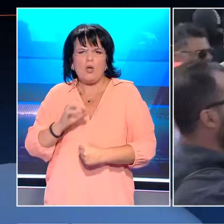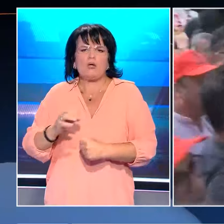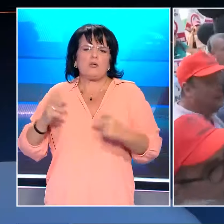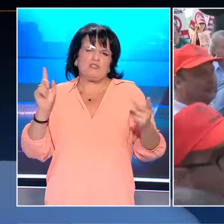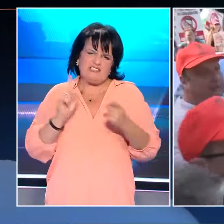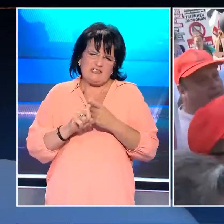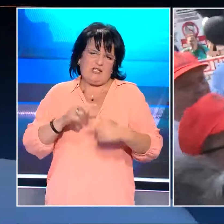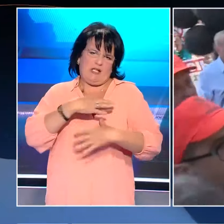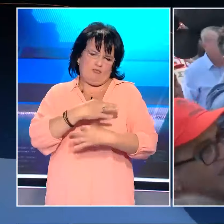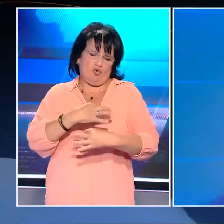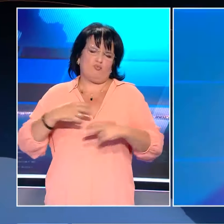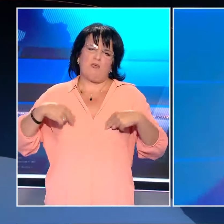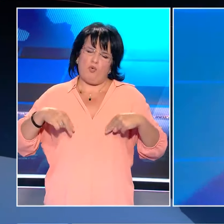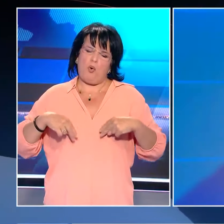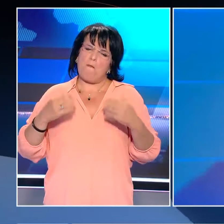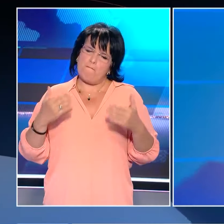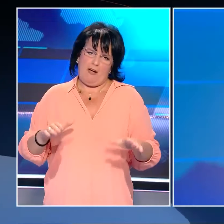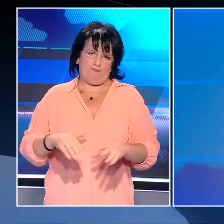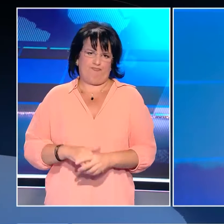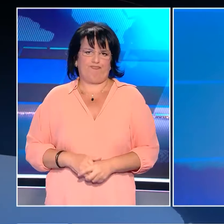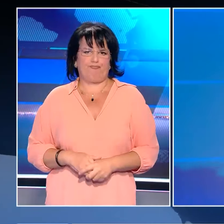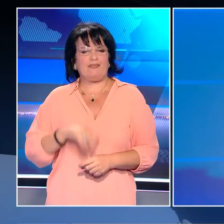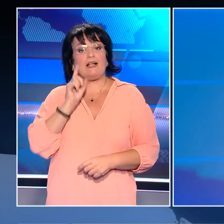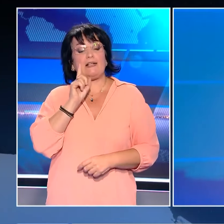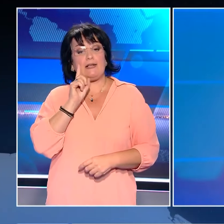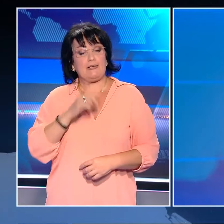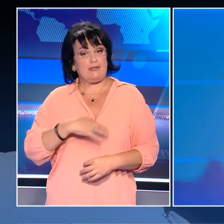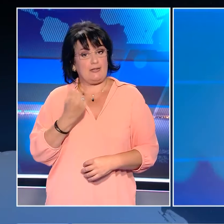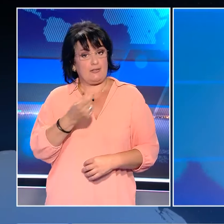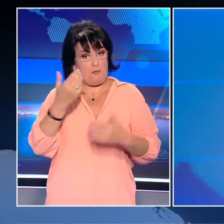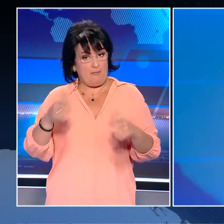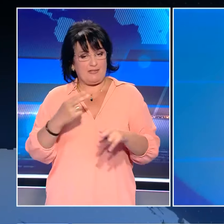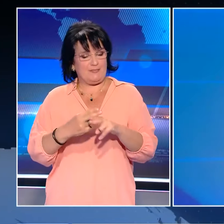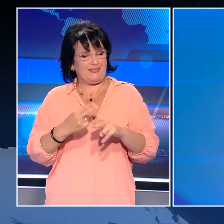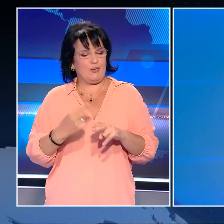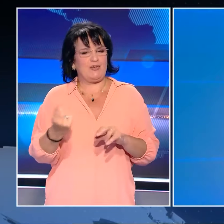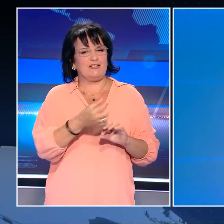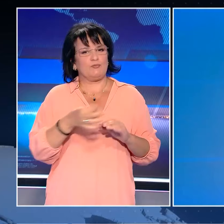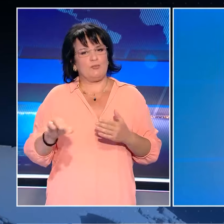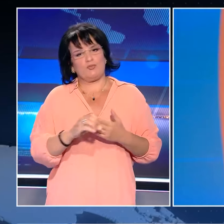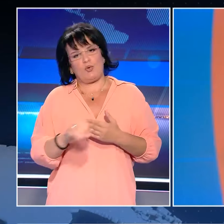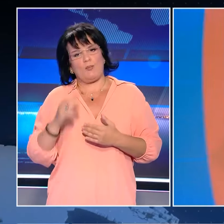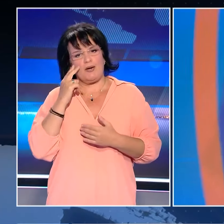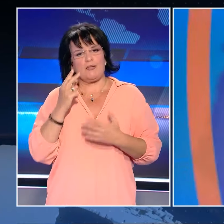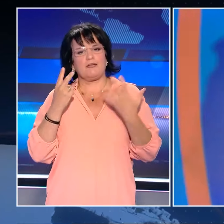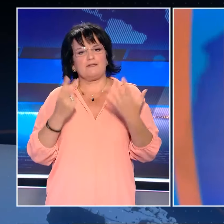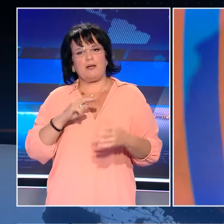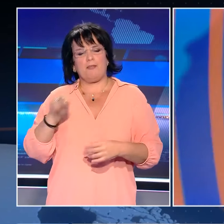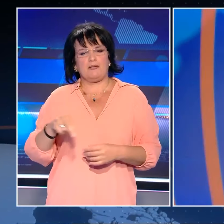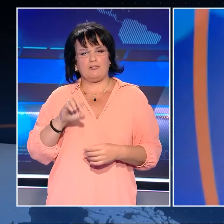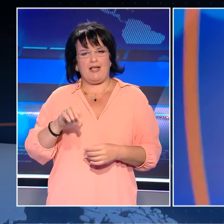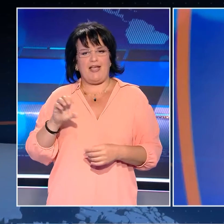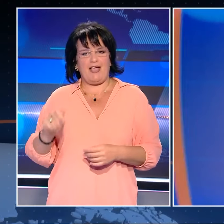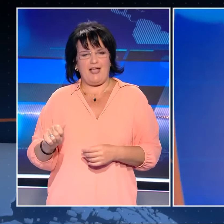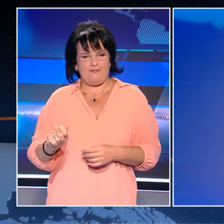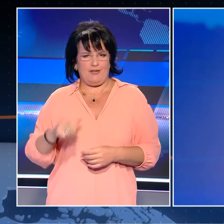συναντήθηκε με τον Υπουργό. Στο σημείο αυτό το δελτίο μας ολοκληρώθηκε. Αναλυτικά όλες οι ειδήσεις της ημέρα στο κεντρικό δελτίο